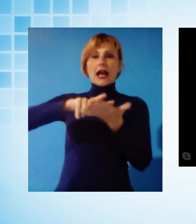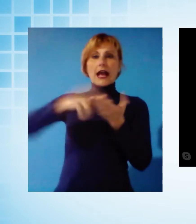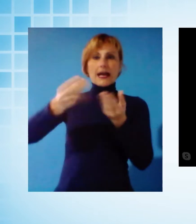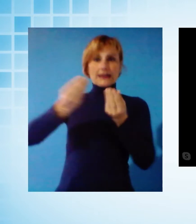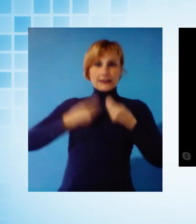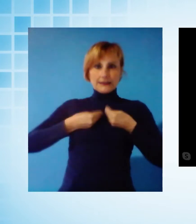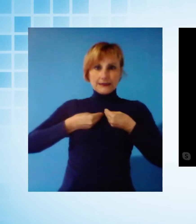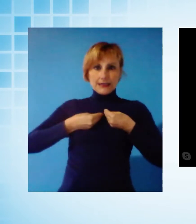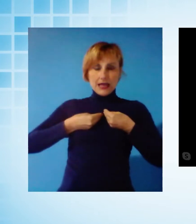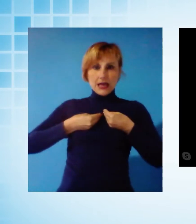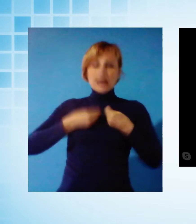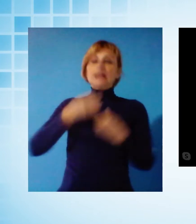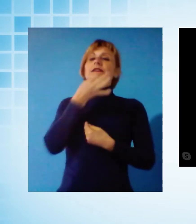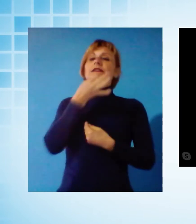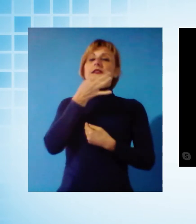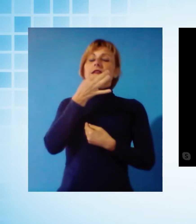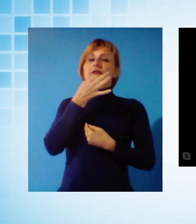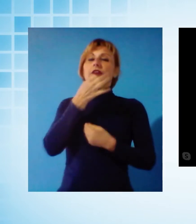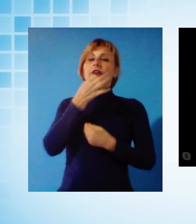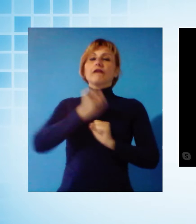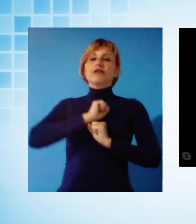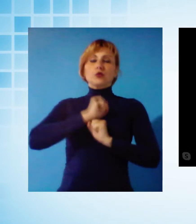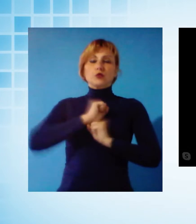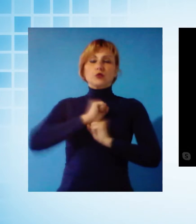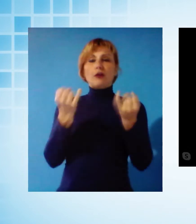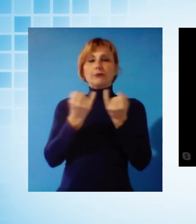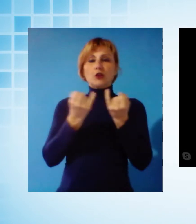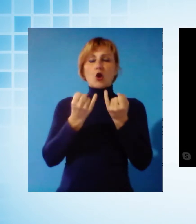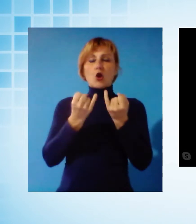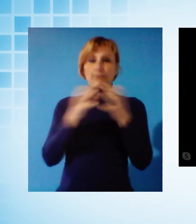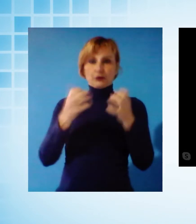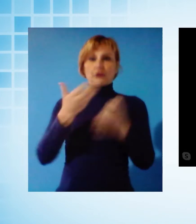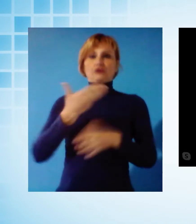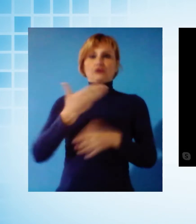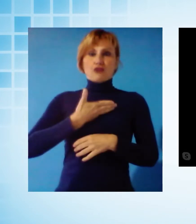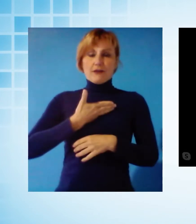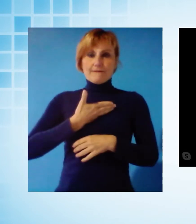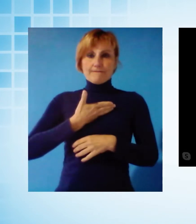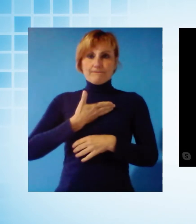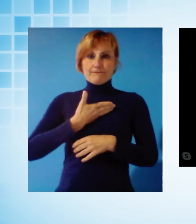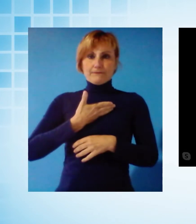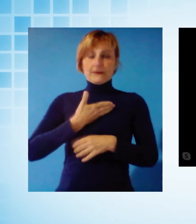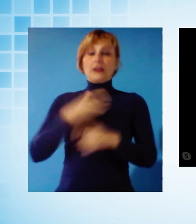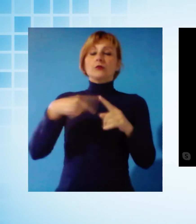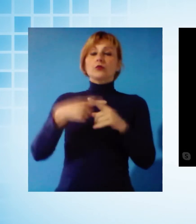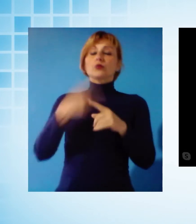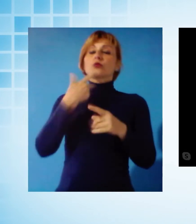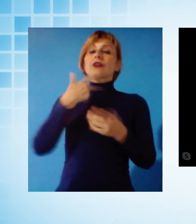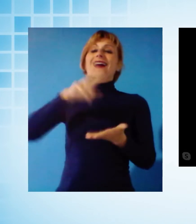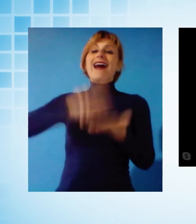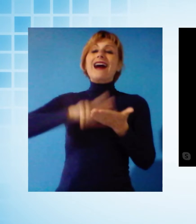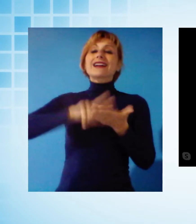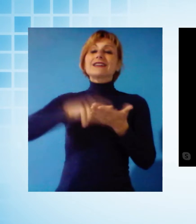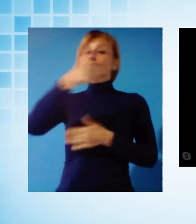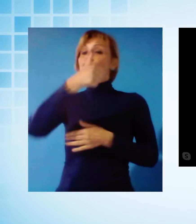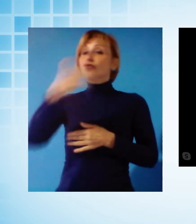ripresa da parte delle piccole imprese, garantendo addirittura per il 100% gli affidamenti che verranno dati